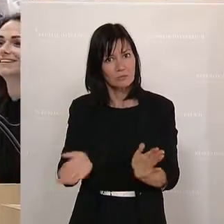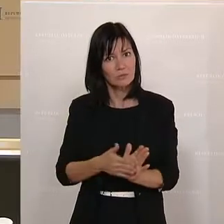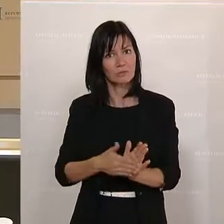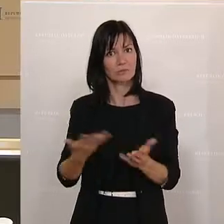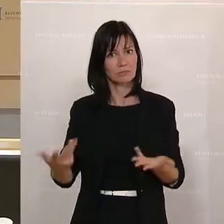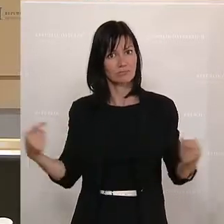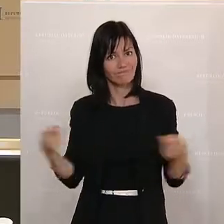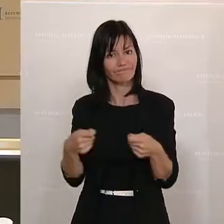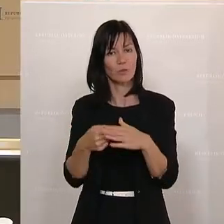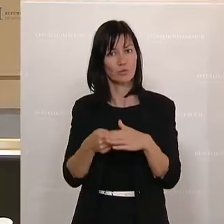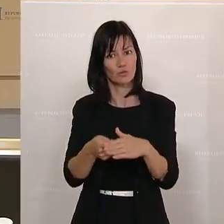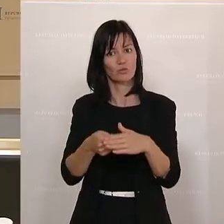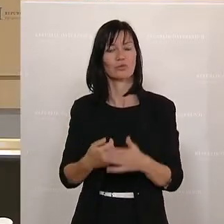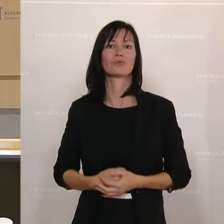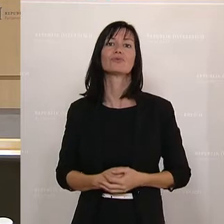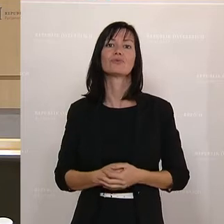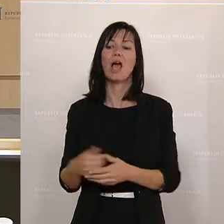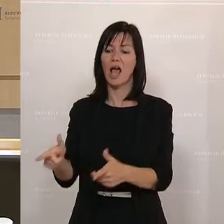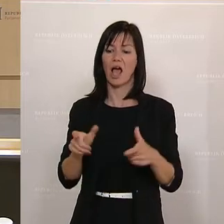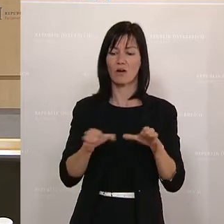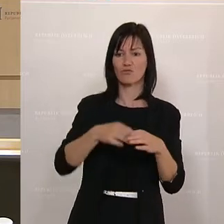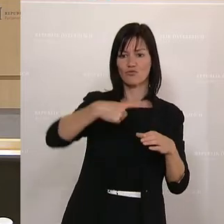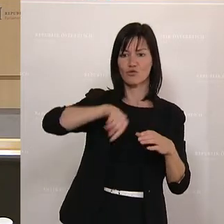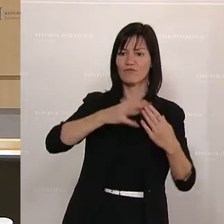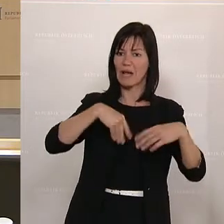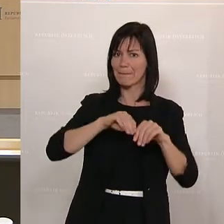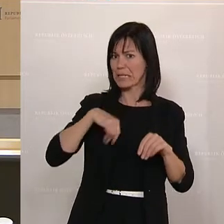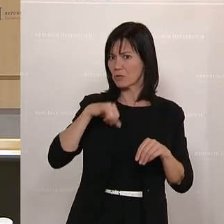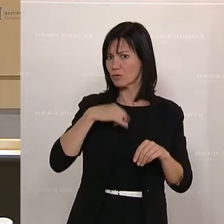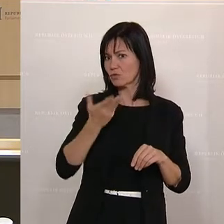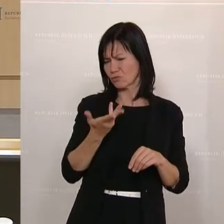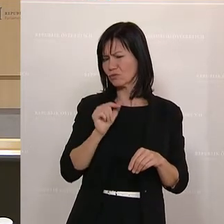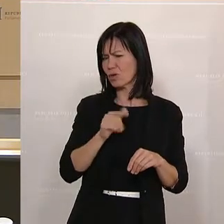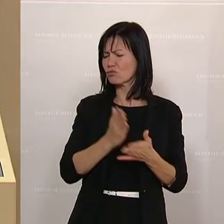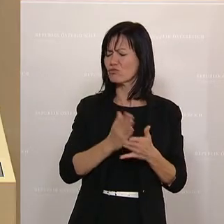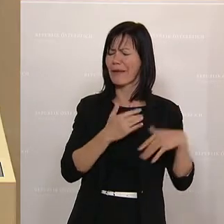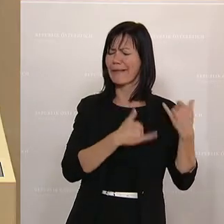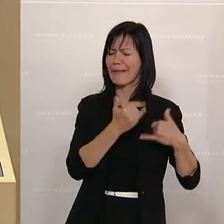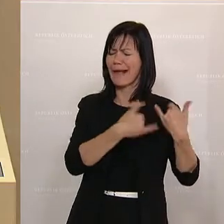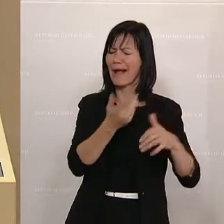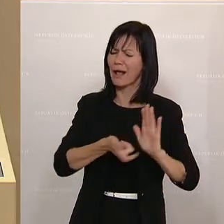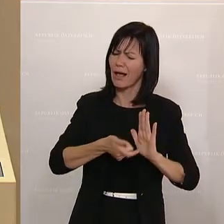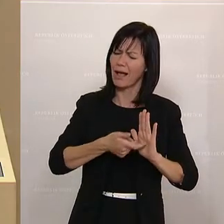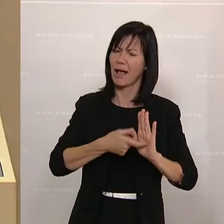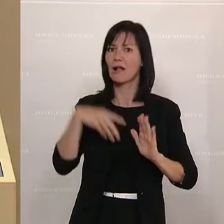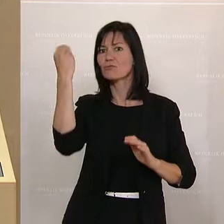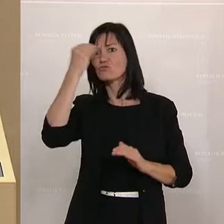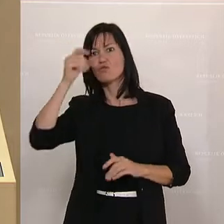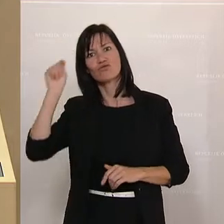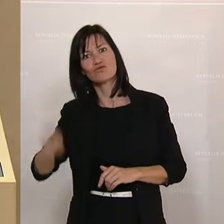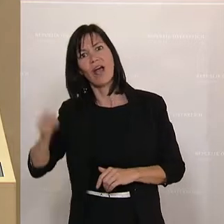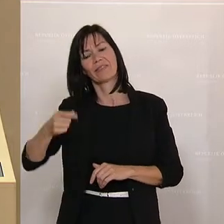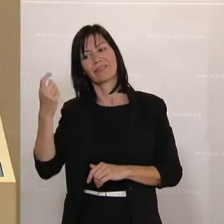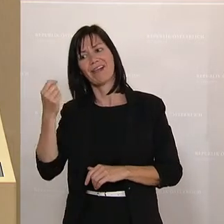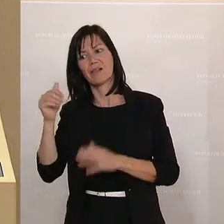Und um auch auf den Ausschuss für Familie und Jugend zurückzukommen, wir fordern seit Jahren, dass zum Beispiel eine Reform des Schulstartgeldes